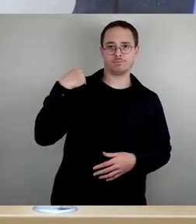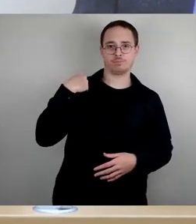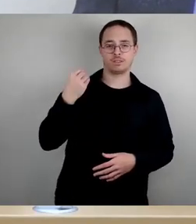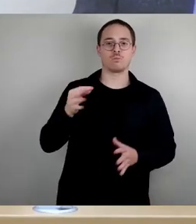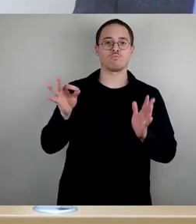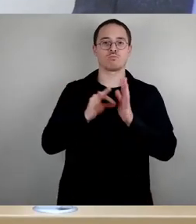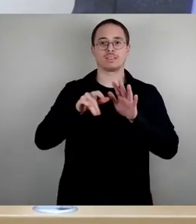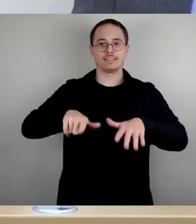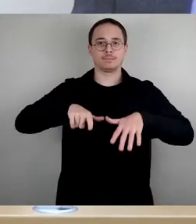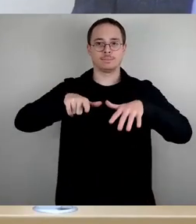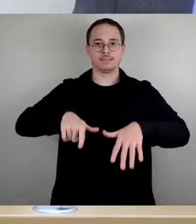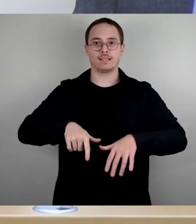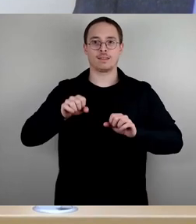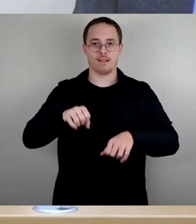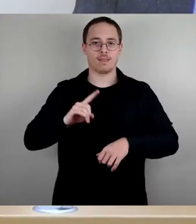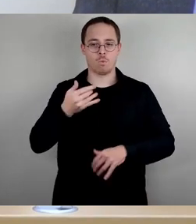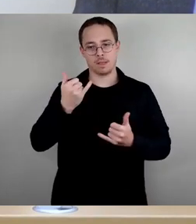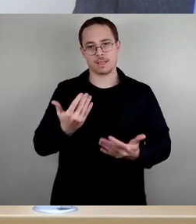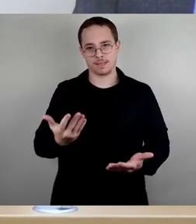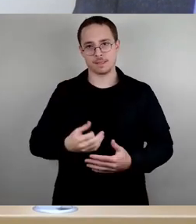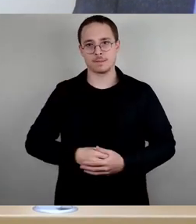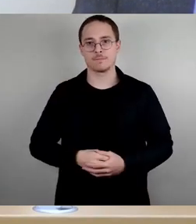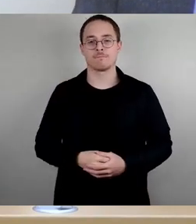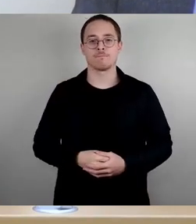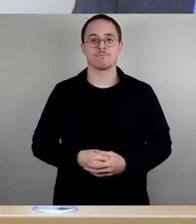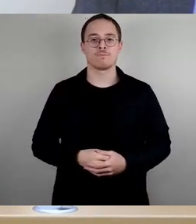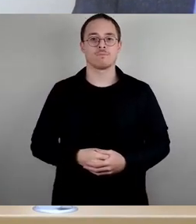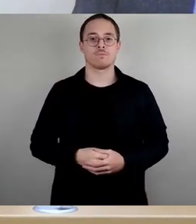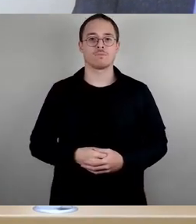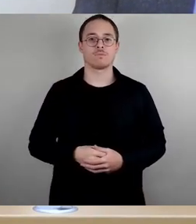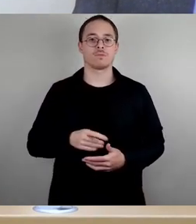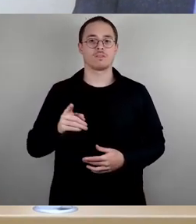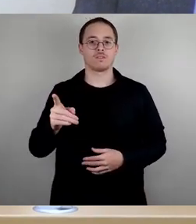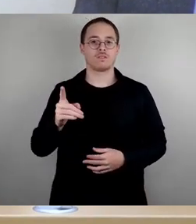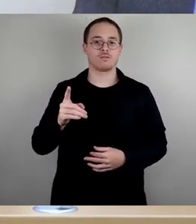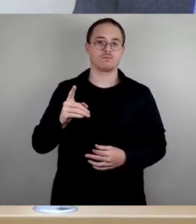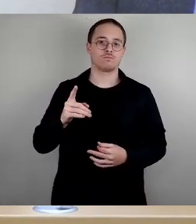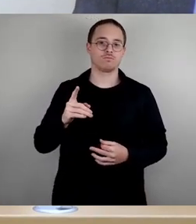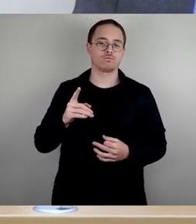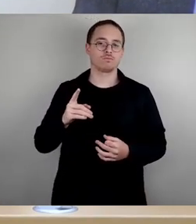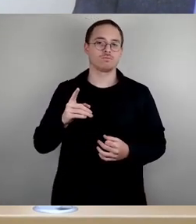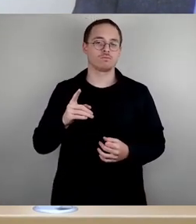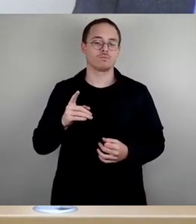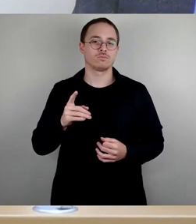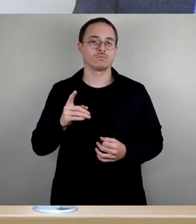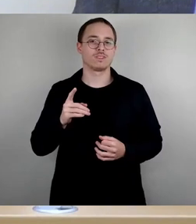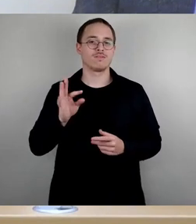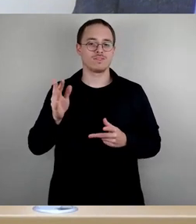das ist Status, Feststellungsverfahren, Honorarlehrkräfte, Heinrich-Schütz-Konservatoren, auch ohne Debatte.